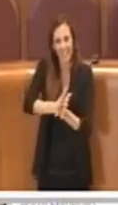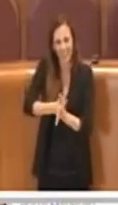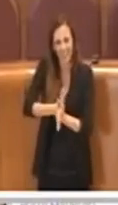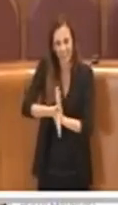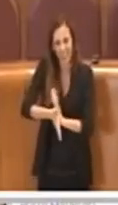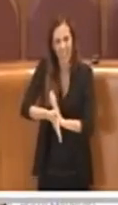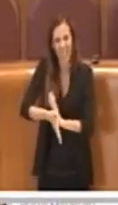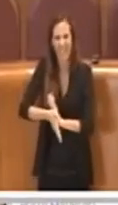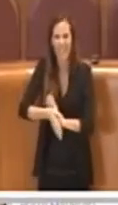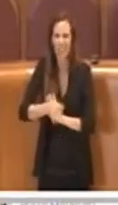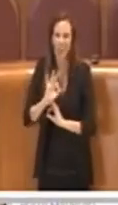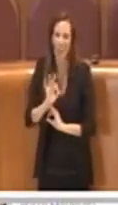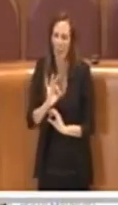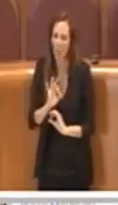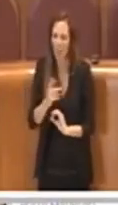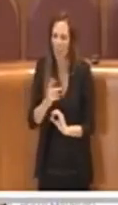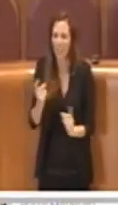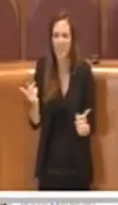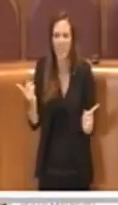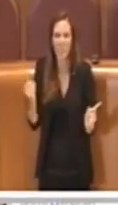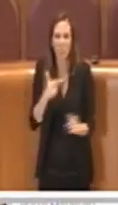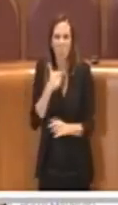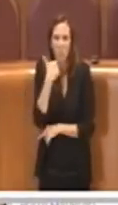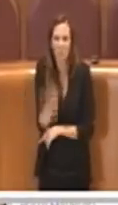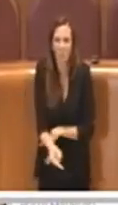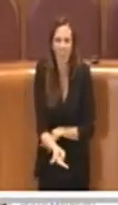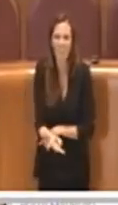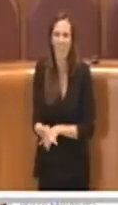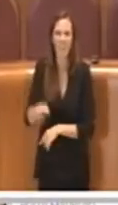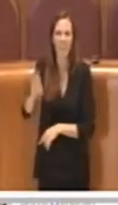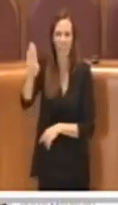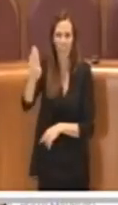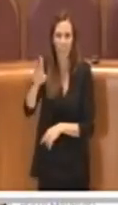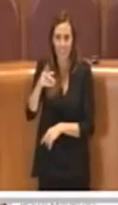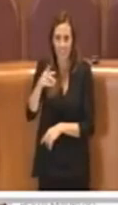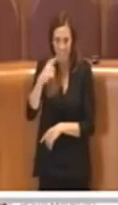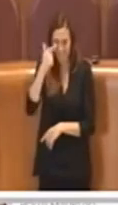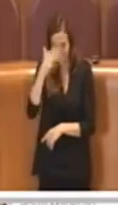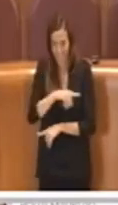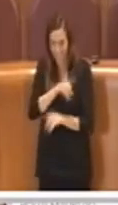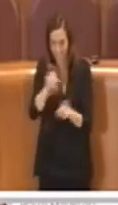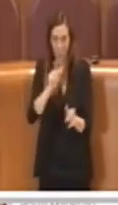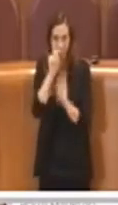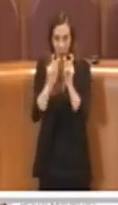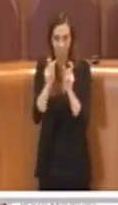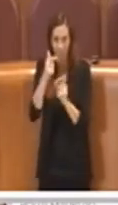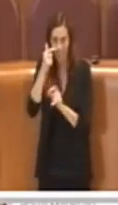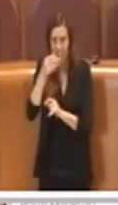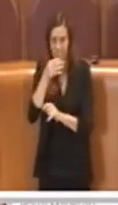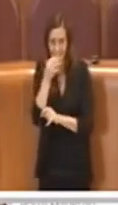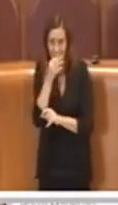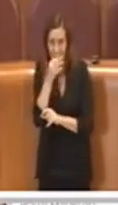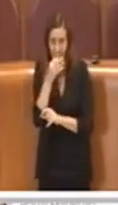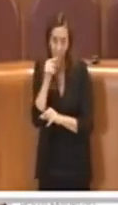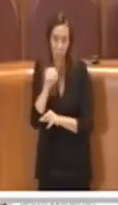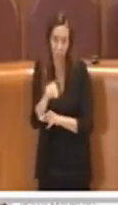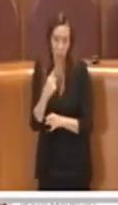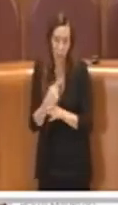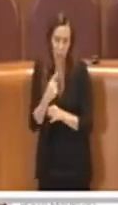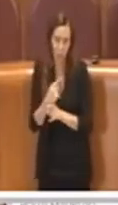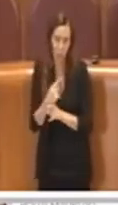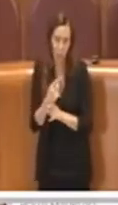velleità revanscista, per chi sappia cosa significhi la parola. E oggi è il caso di chiederselo.